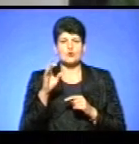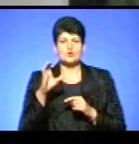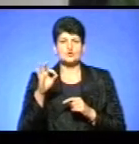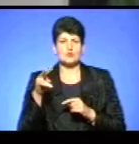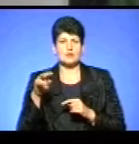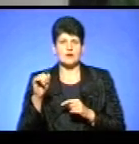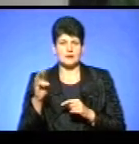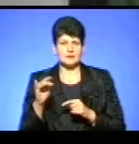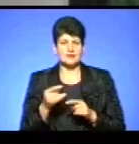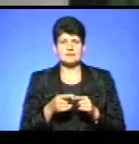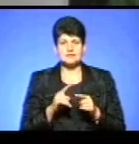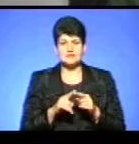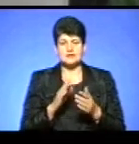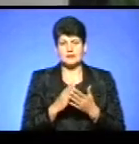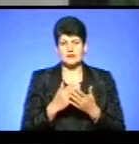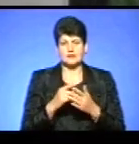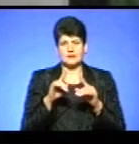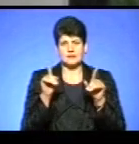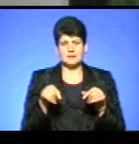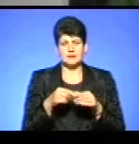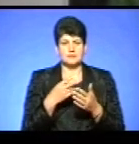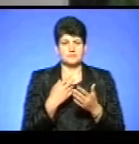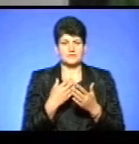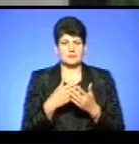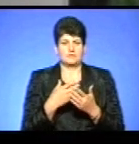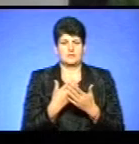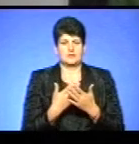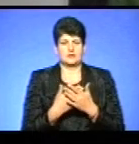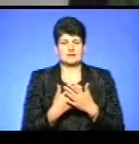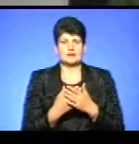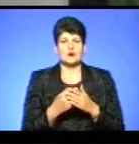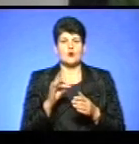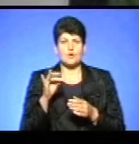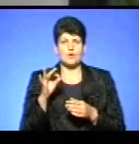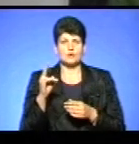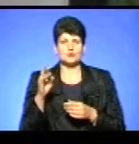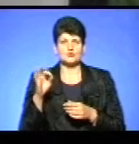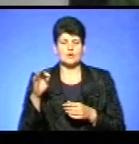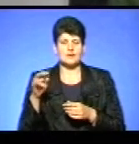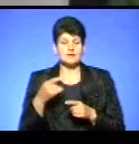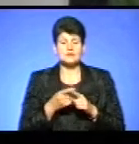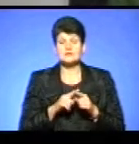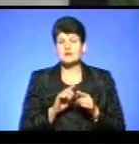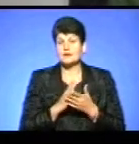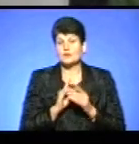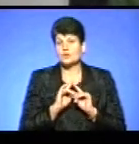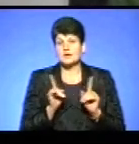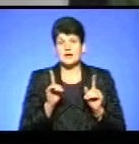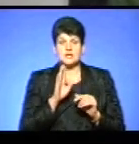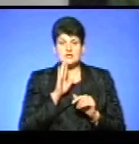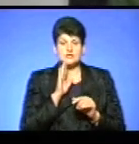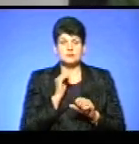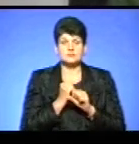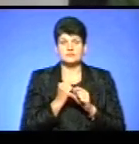цієї колекції. Колекція має назву «Перехресті культур». Але Роксолан абсолютно унікальна жінка, яка разіграла не